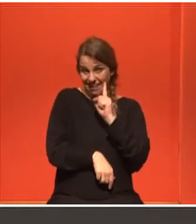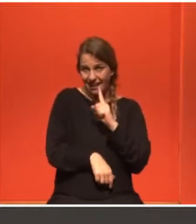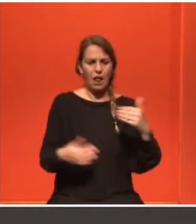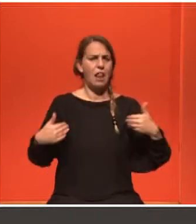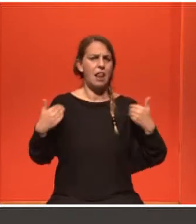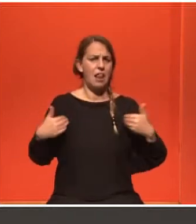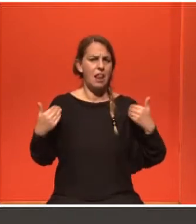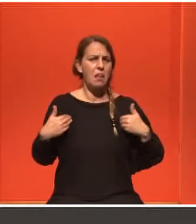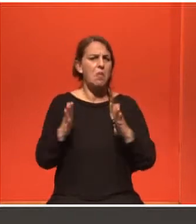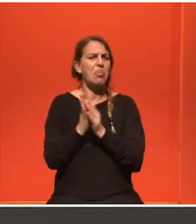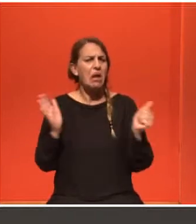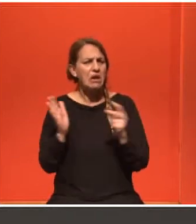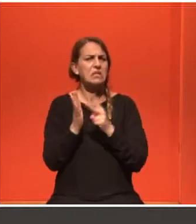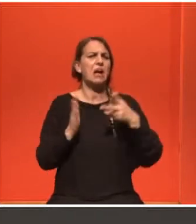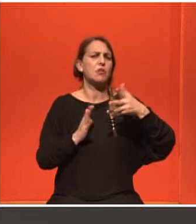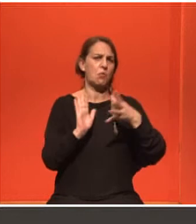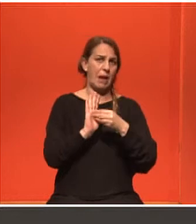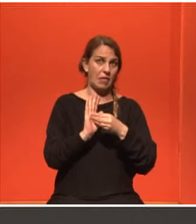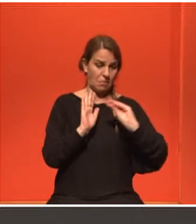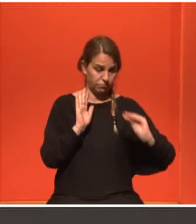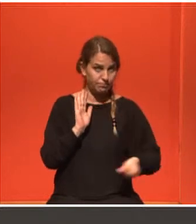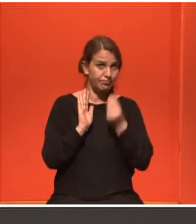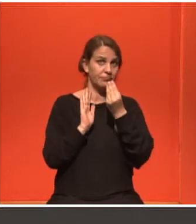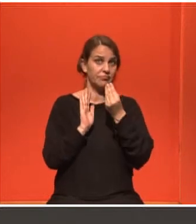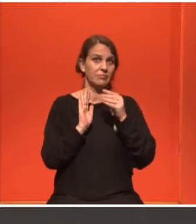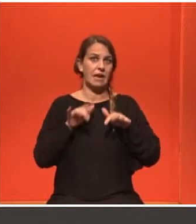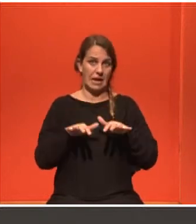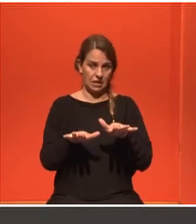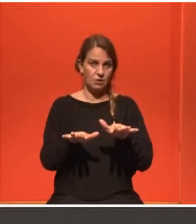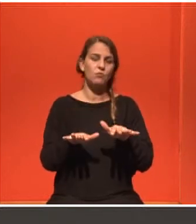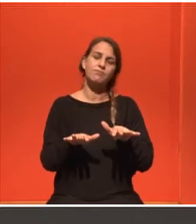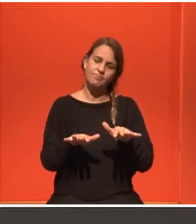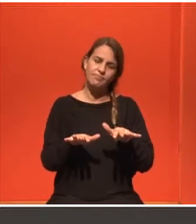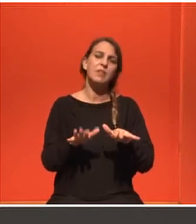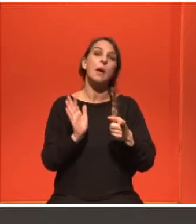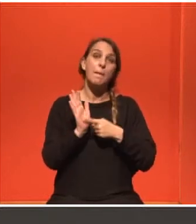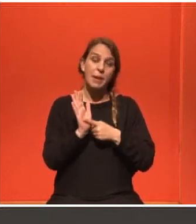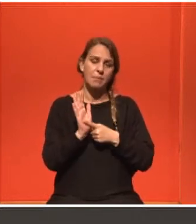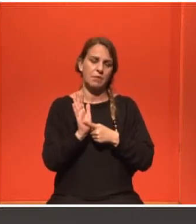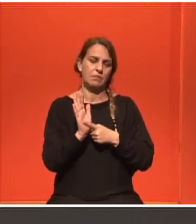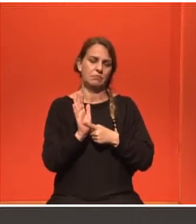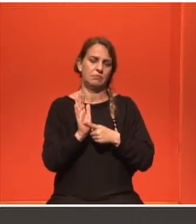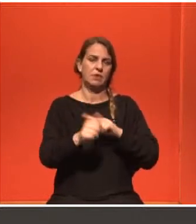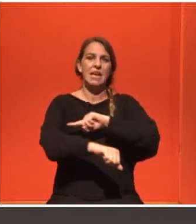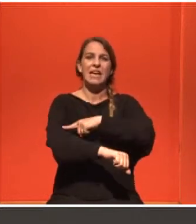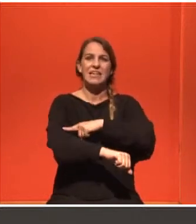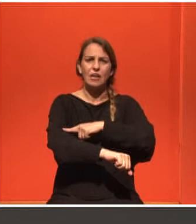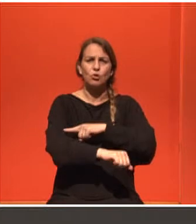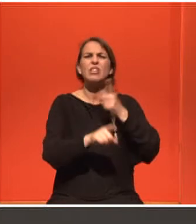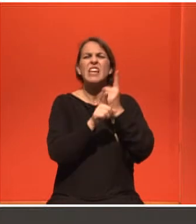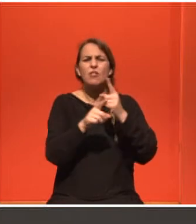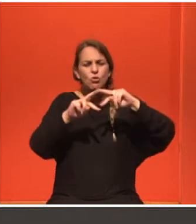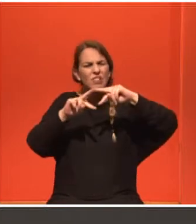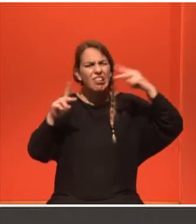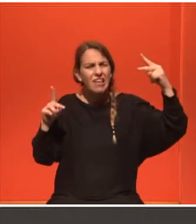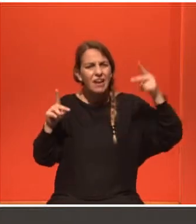είτε είναι λίγο μετά την εφηβεία, κατά τη γνώμη μου πρέπει να υποβάλλονται σε μια συμβουλευτική από γενετιστή και